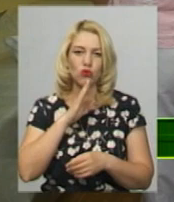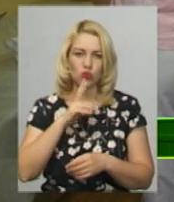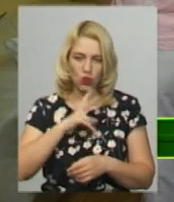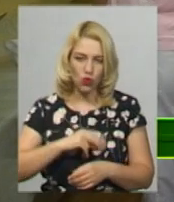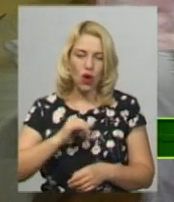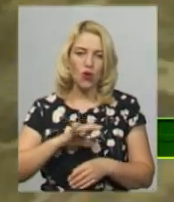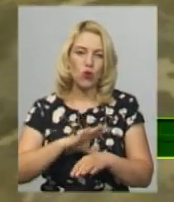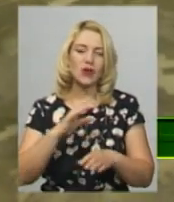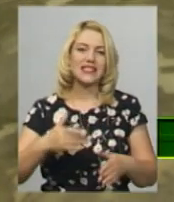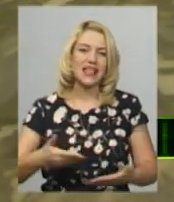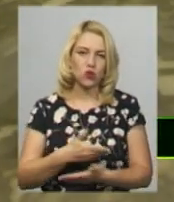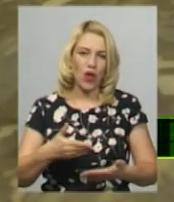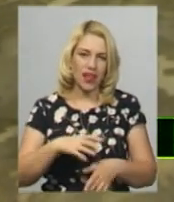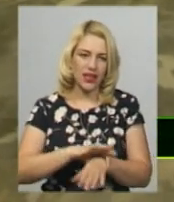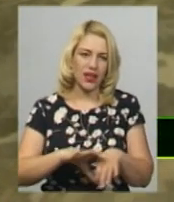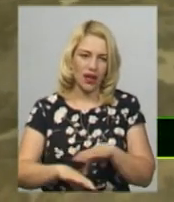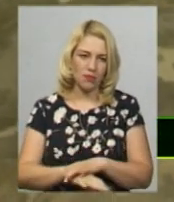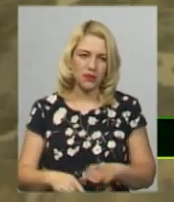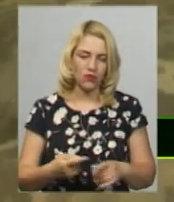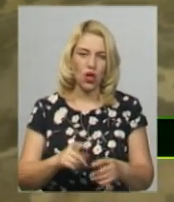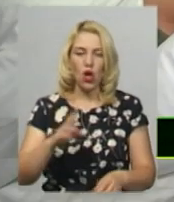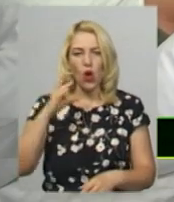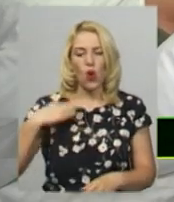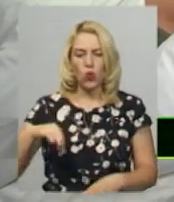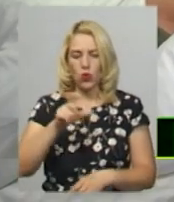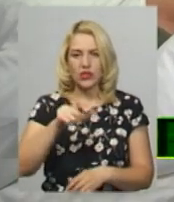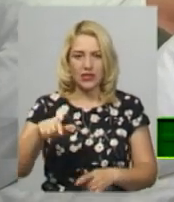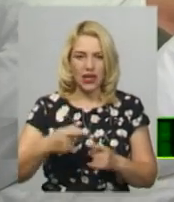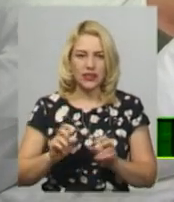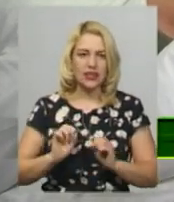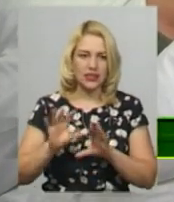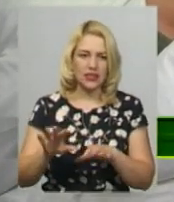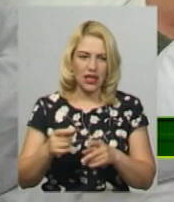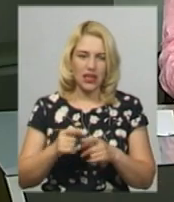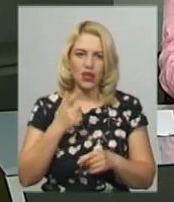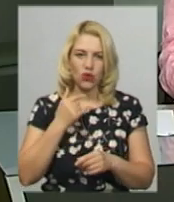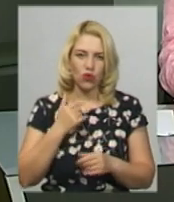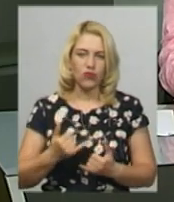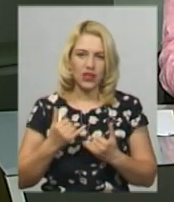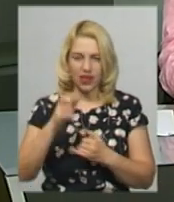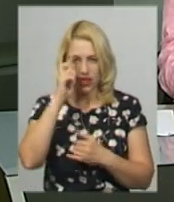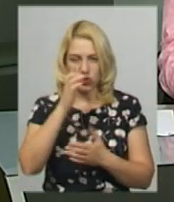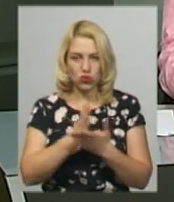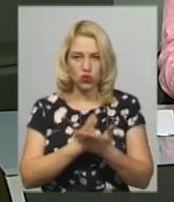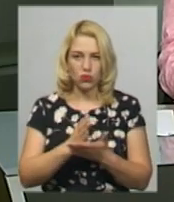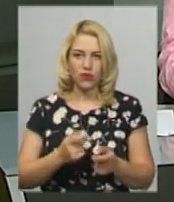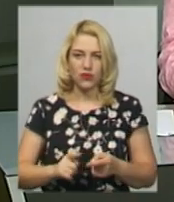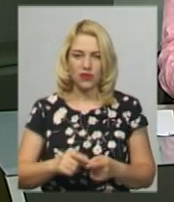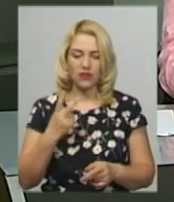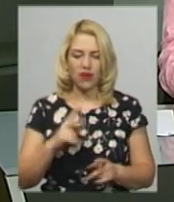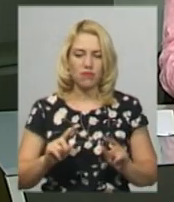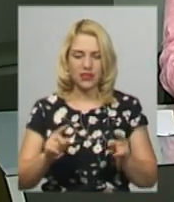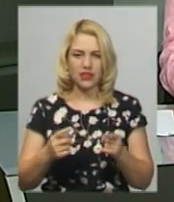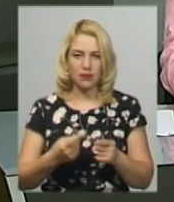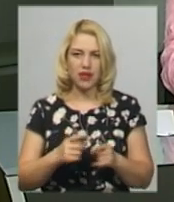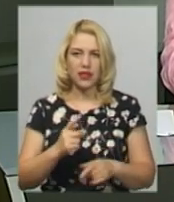Курсанти та викладачі Нацакадемії Держприкордонслужби здали кров для військовослужбовців. Два місяці тримання під вартою